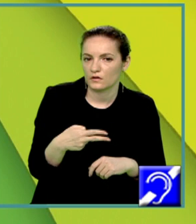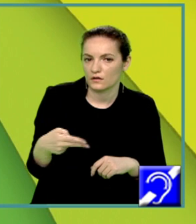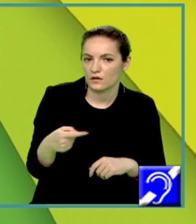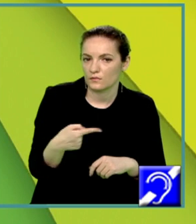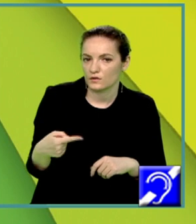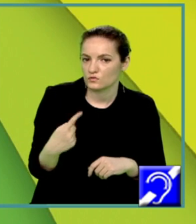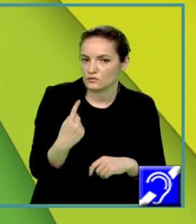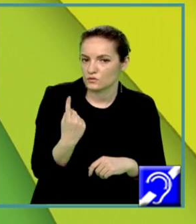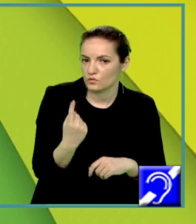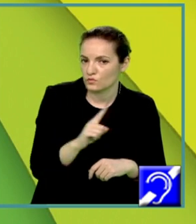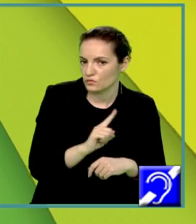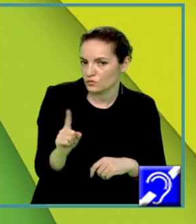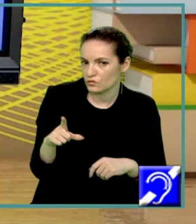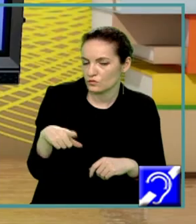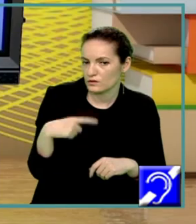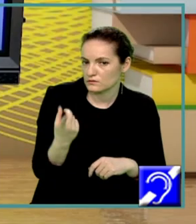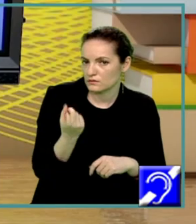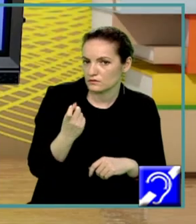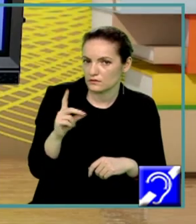găsește în domeniul de definiție.